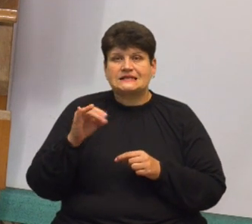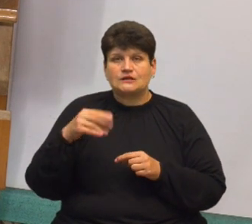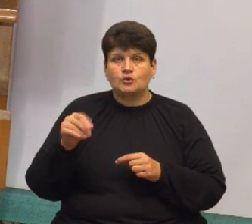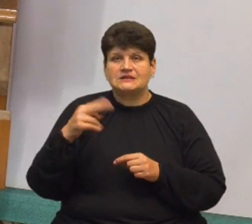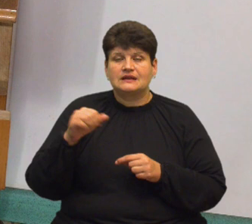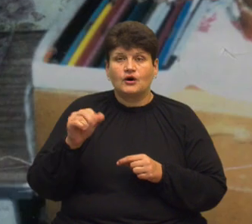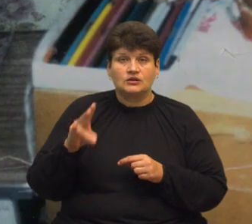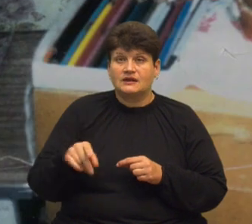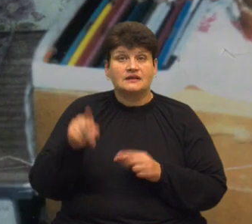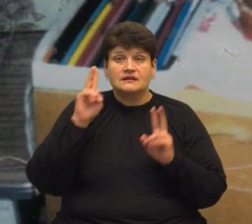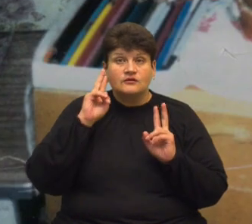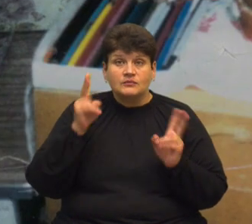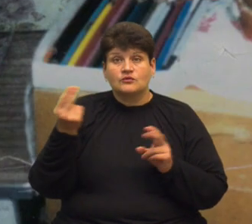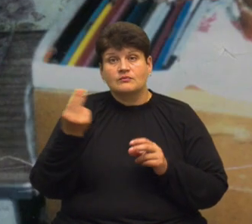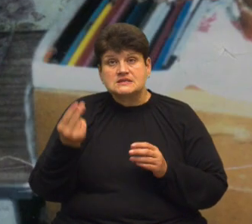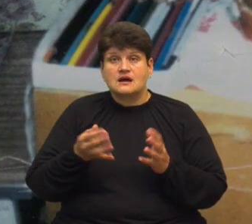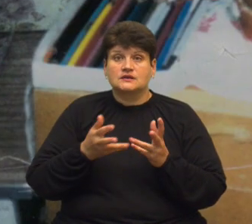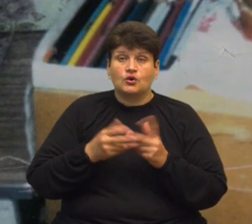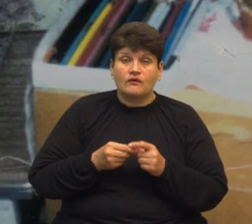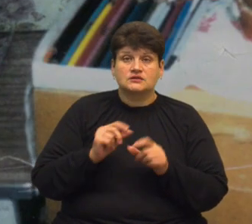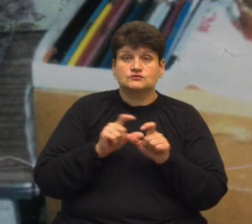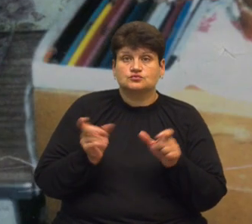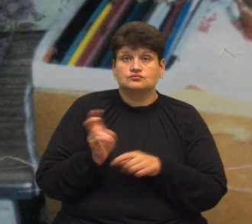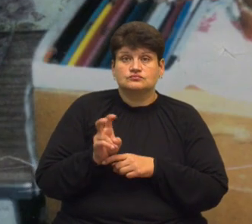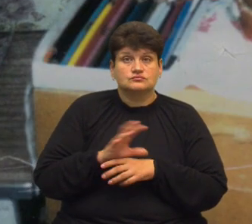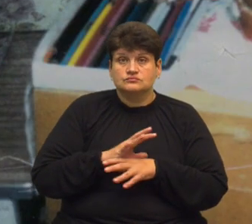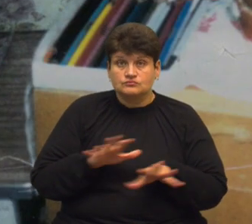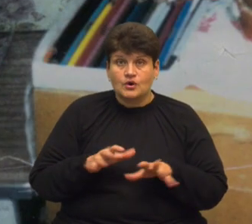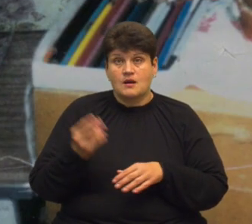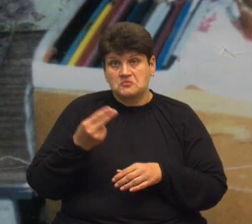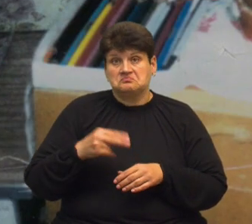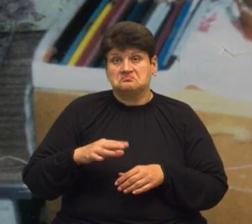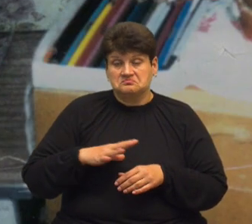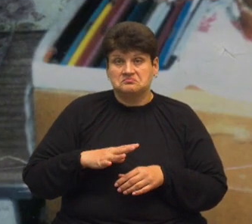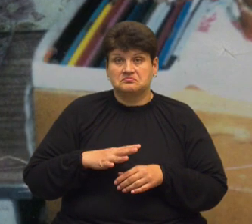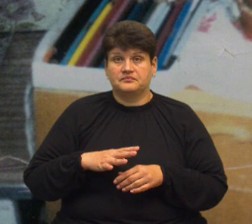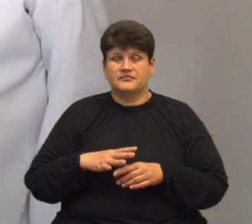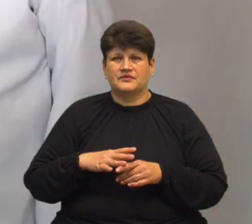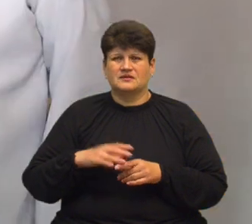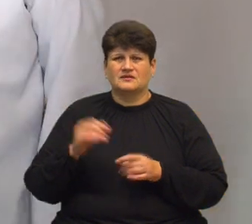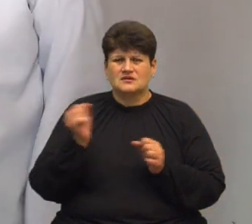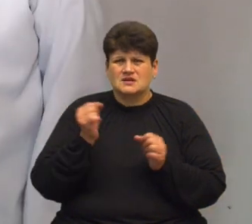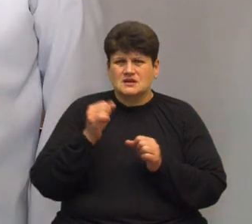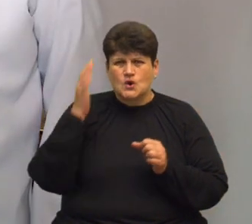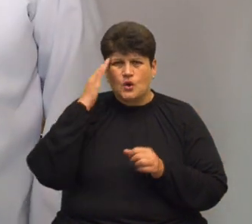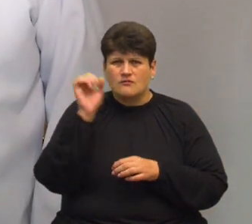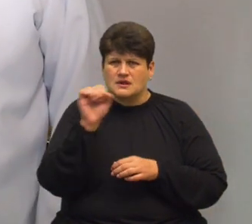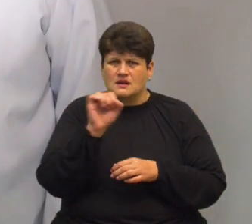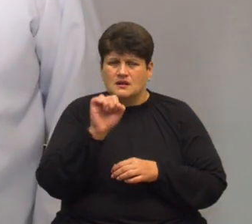школи та не вмів писати і рахувати, проте постійно малював. Я соромився його, що й голова тряслася, такий був. Я